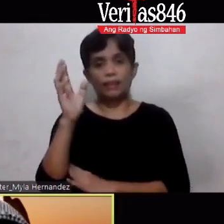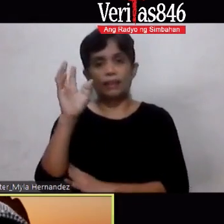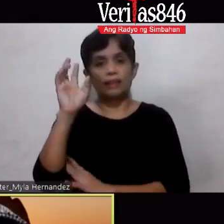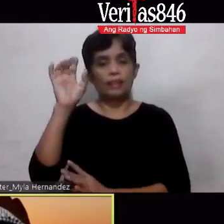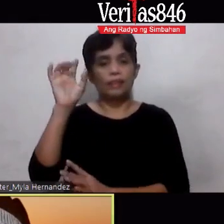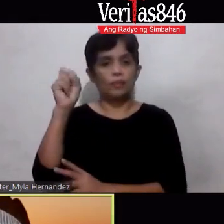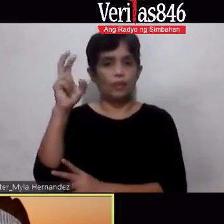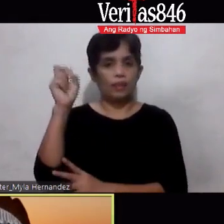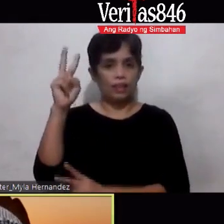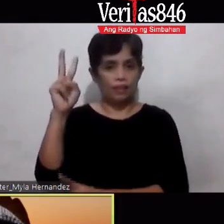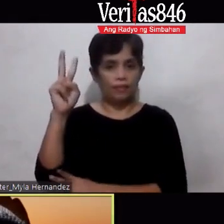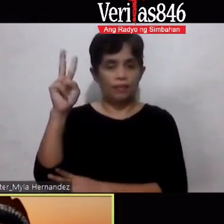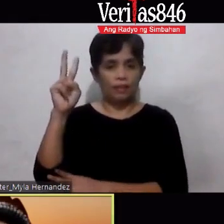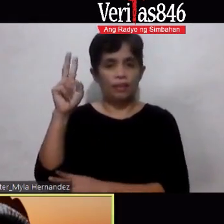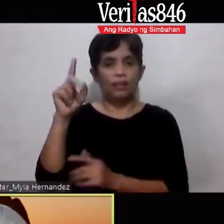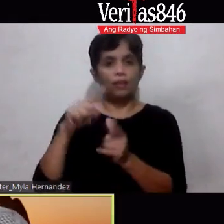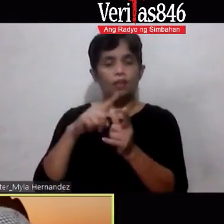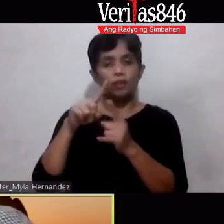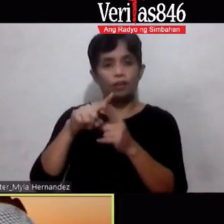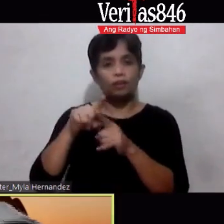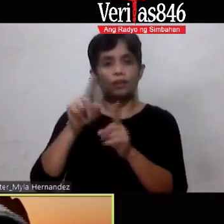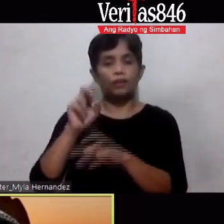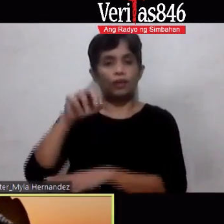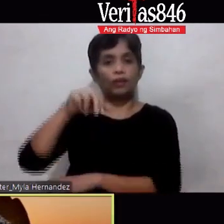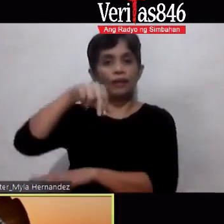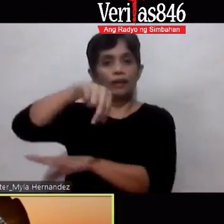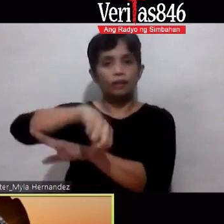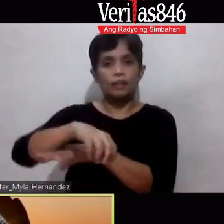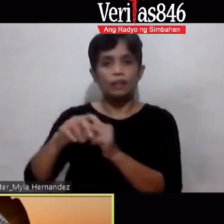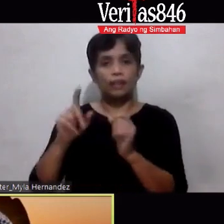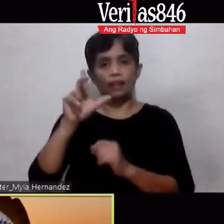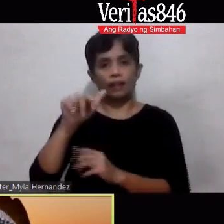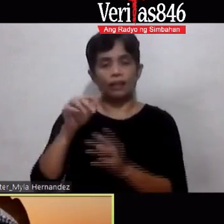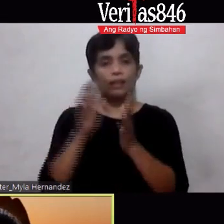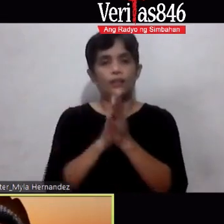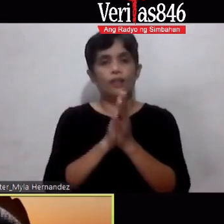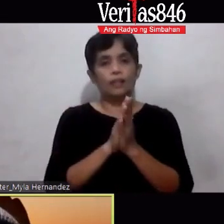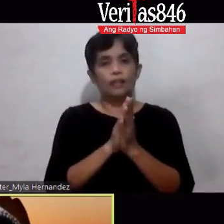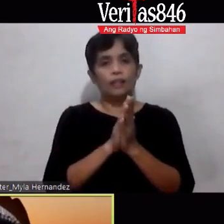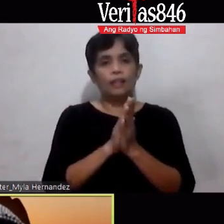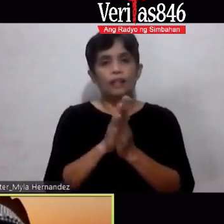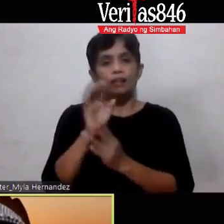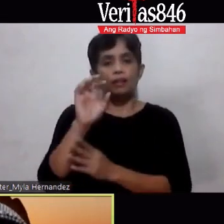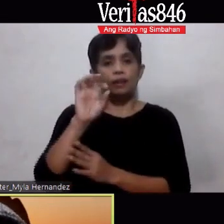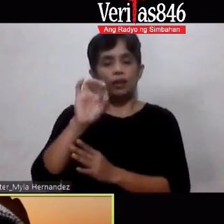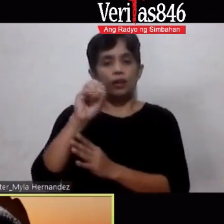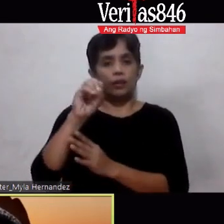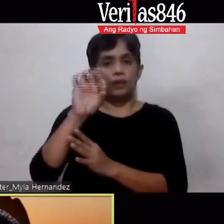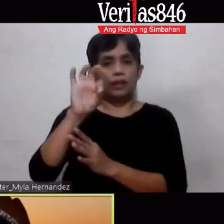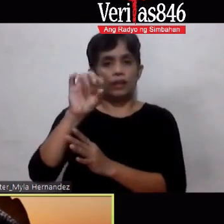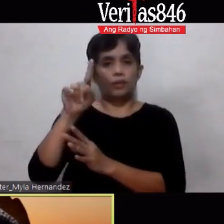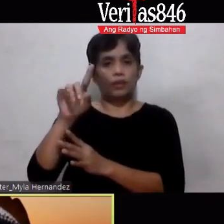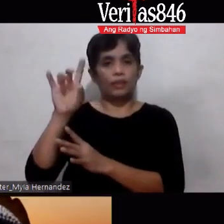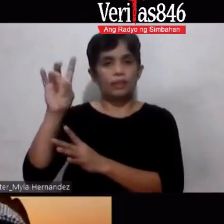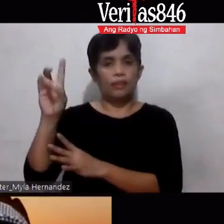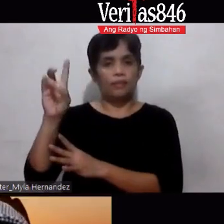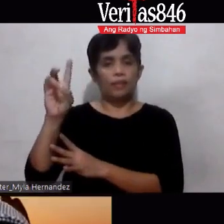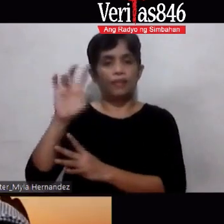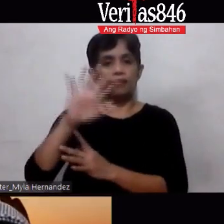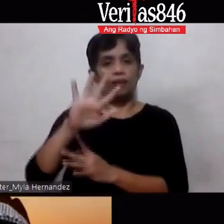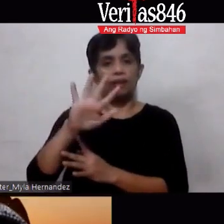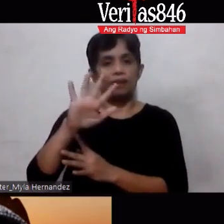midnight At ang akin naman pong number 0917-578-9554